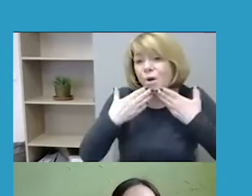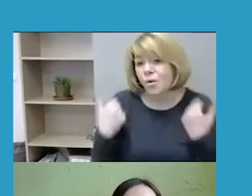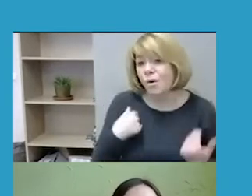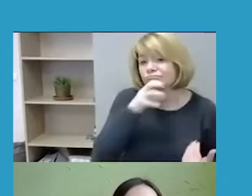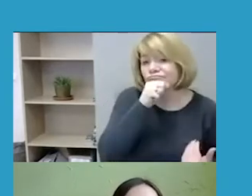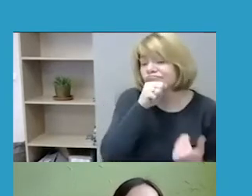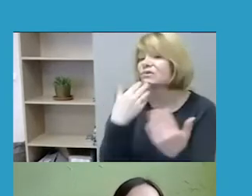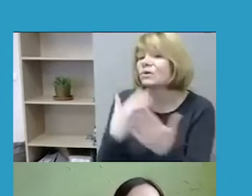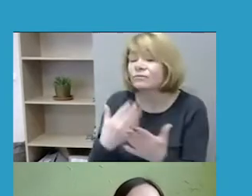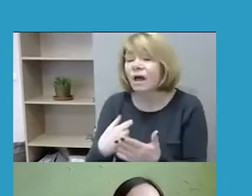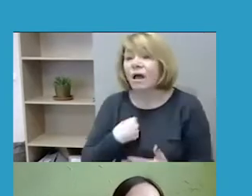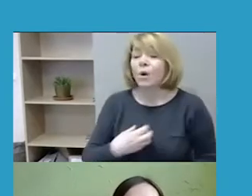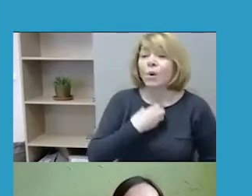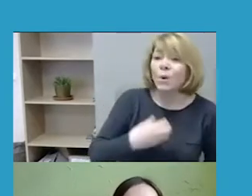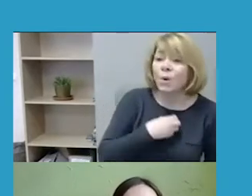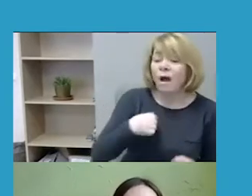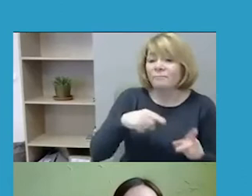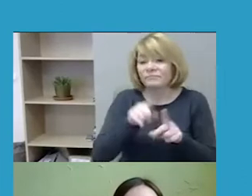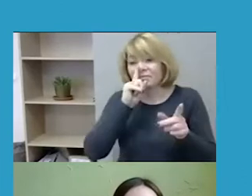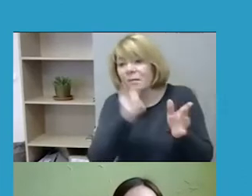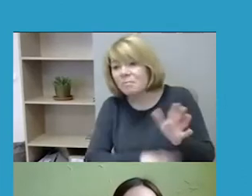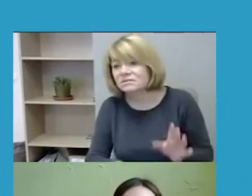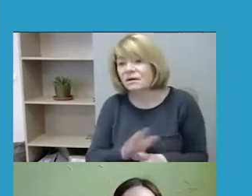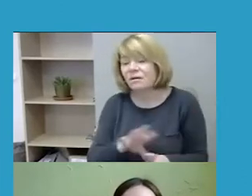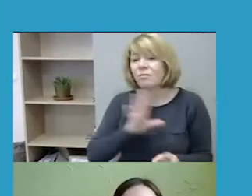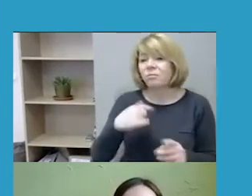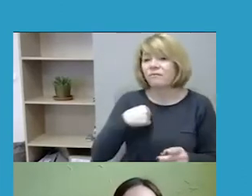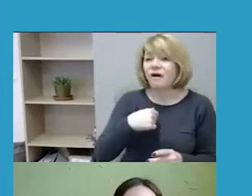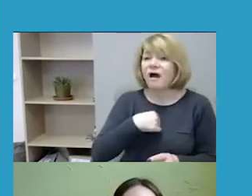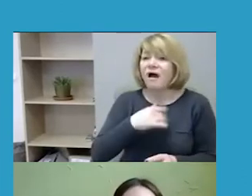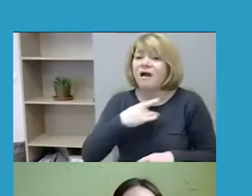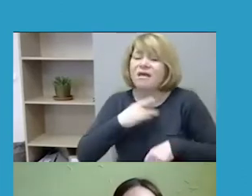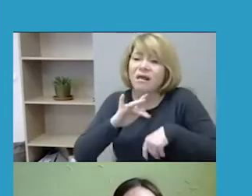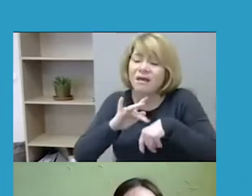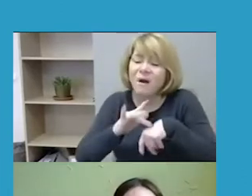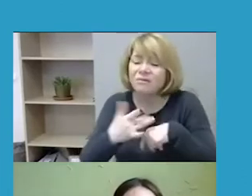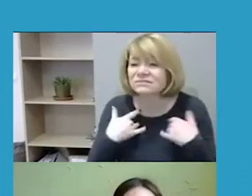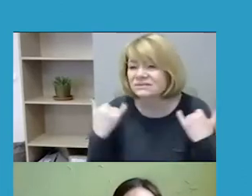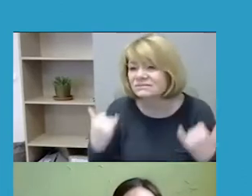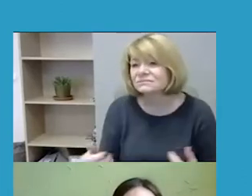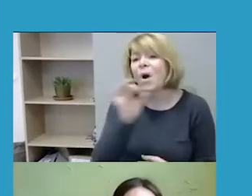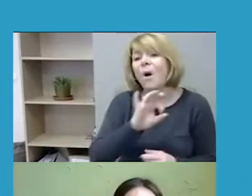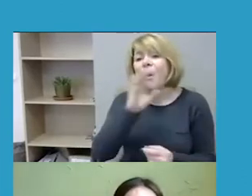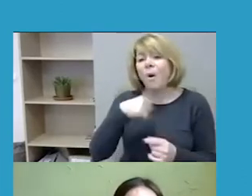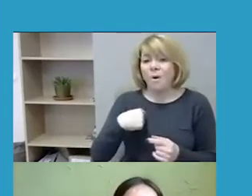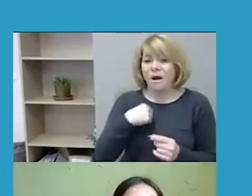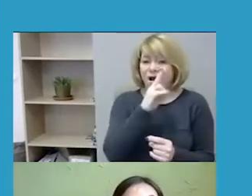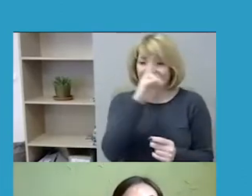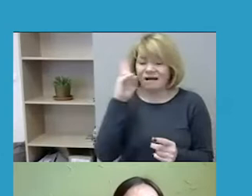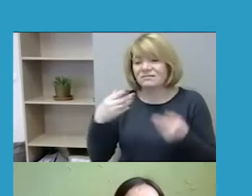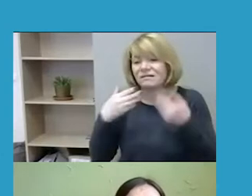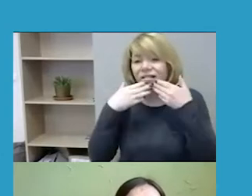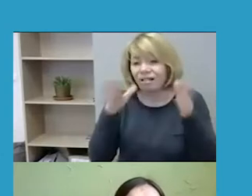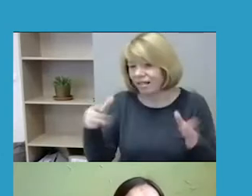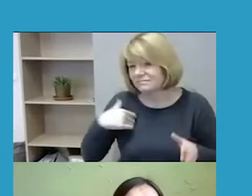tam tikrų neįgiamų patirčių, dėl baimės atskleisti savo tapatybę ir kita. Ir